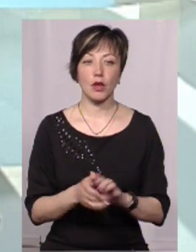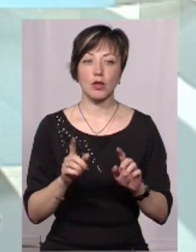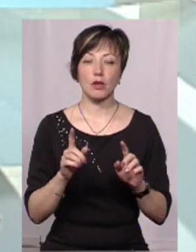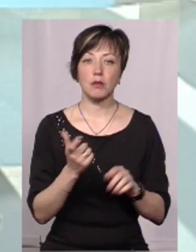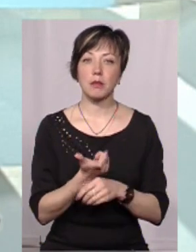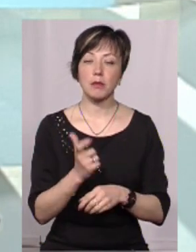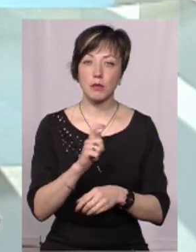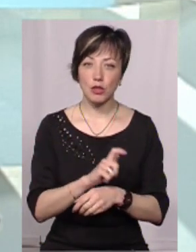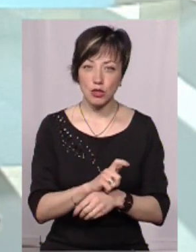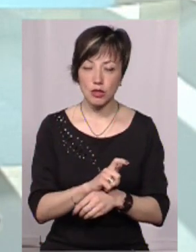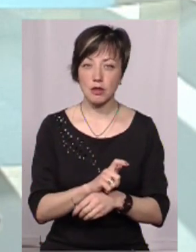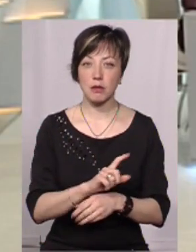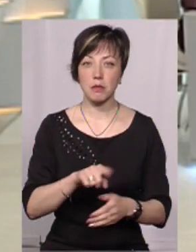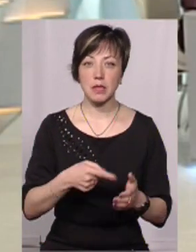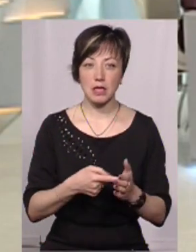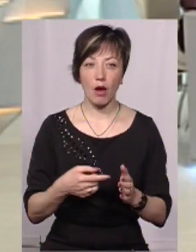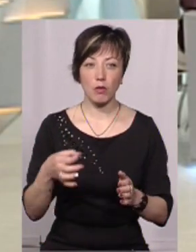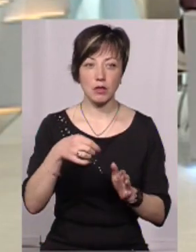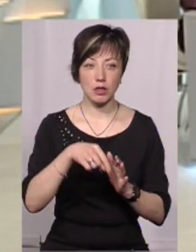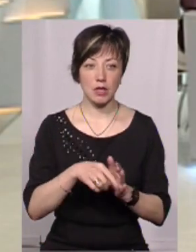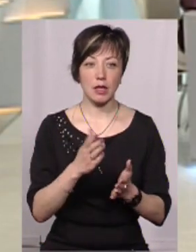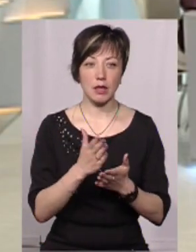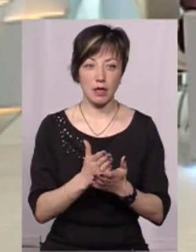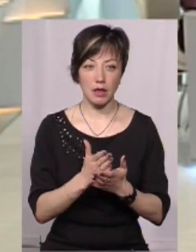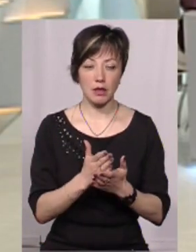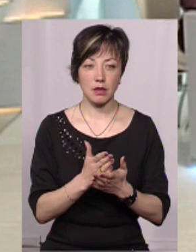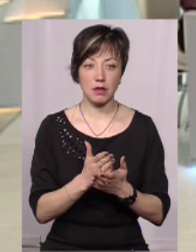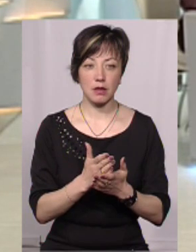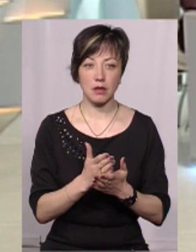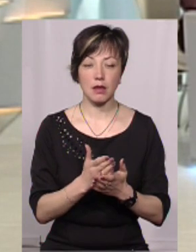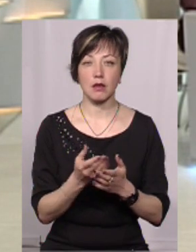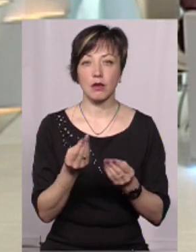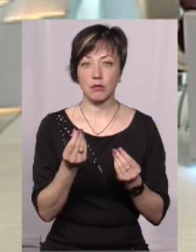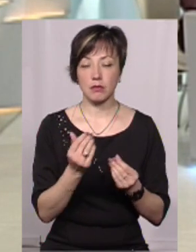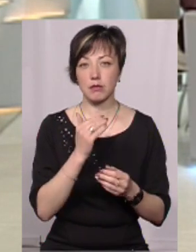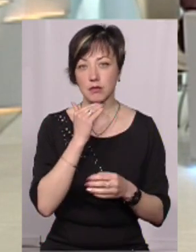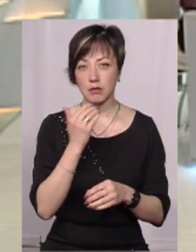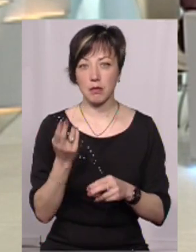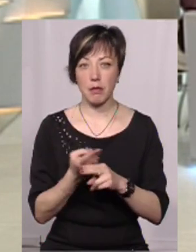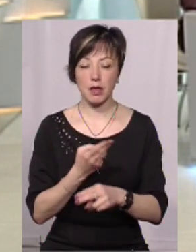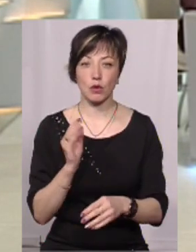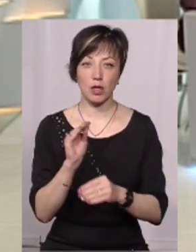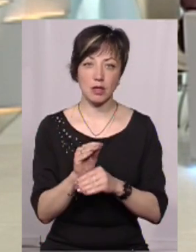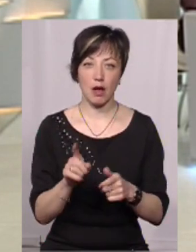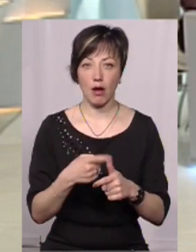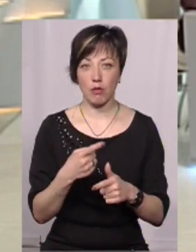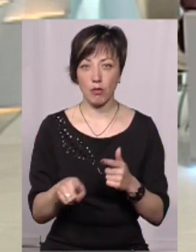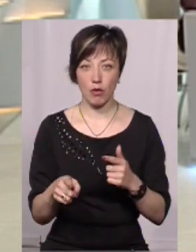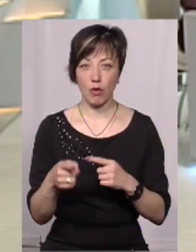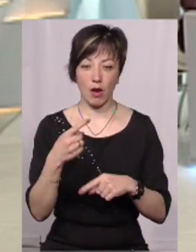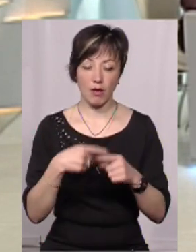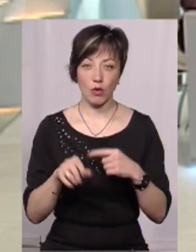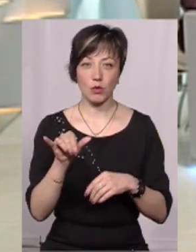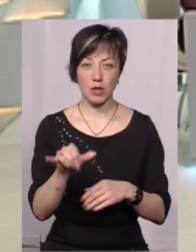В переважній більшості, в принципі, міста обласного значення є самоокупні, бездотанційні або навіть